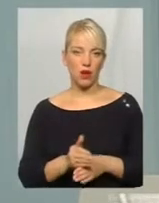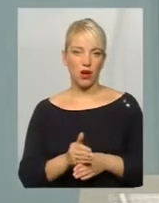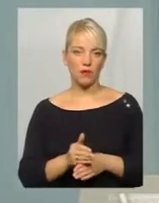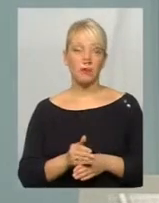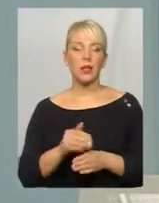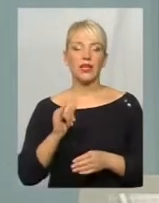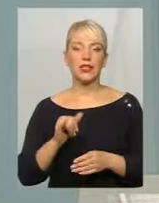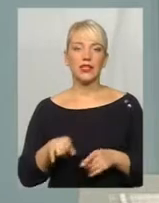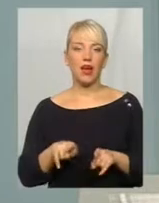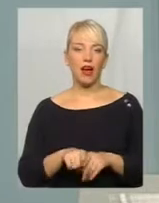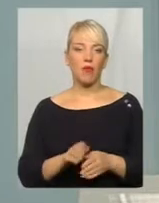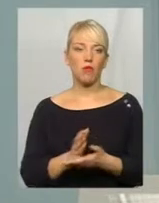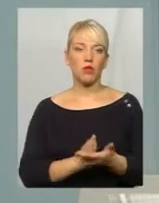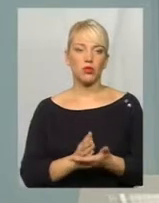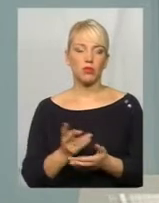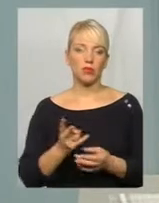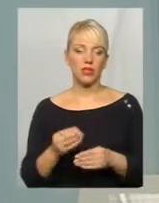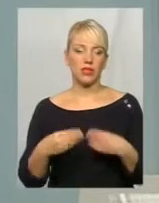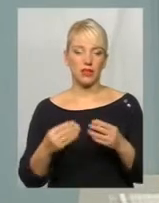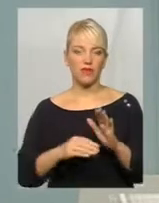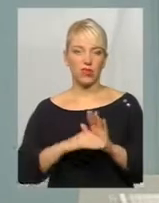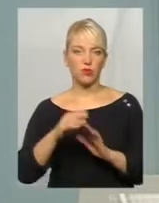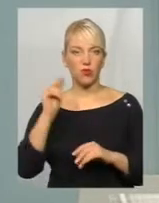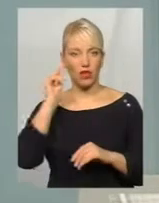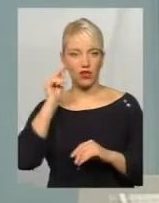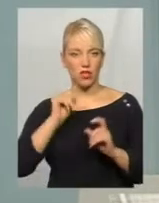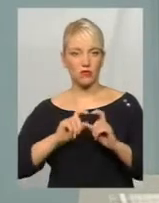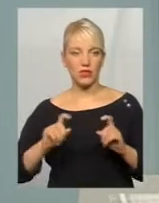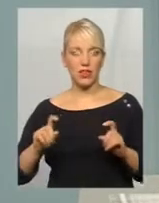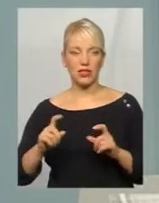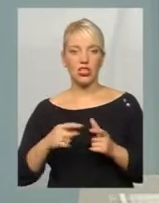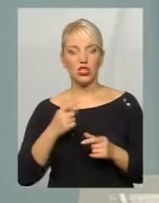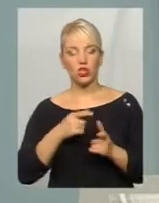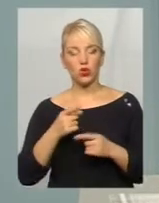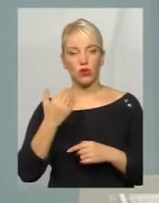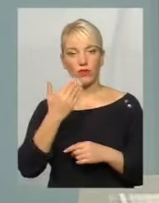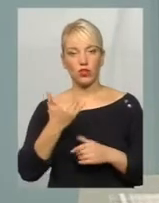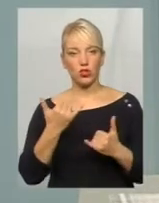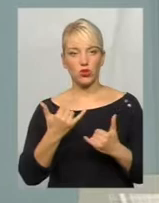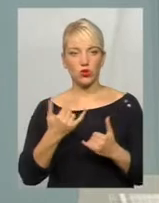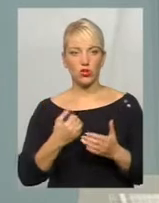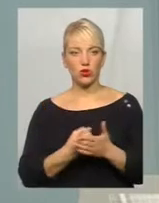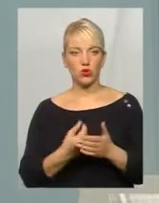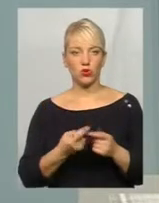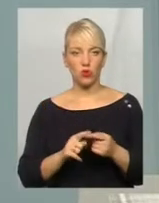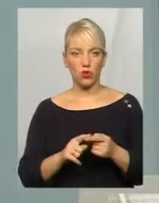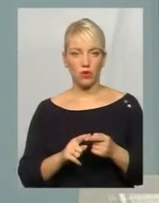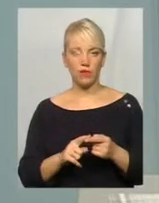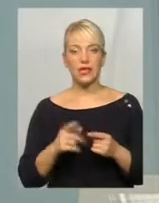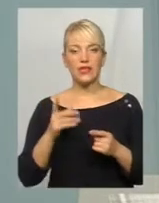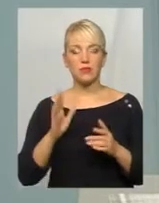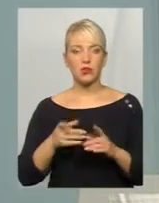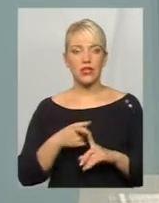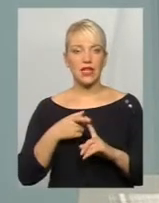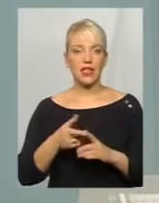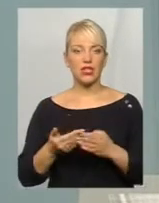така послуга має надаватися вищими навчальними закладами. Чи готові вони сьогодні до цього? Буде залежати